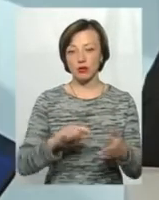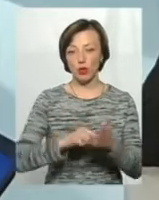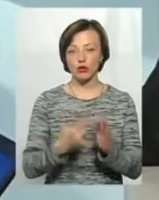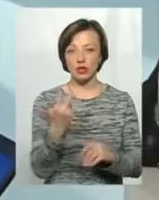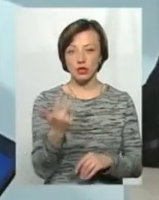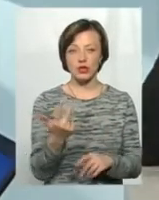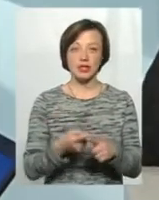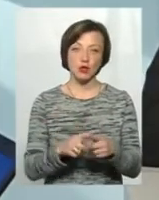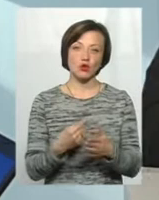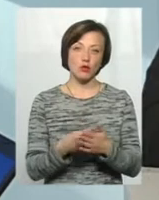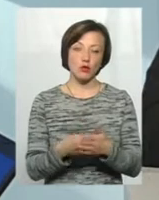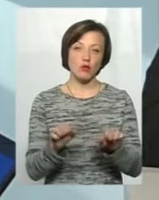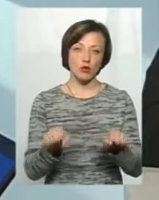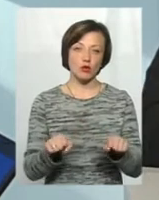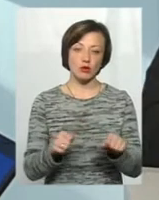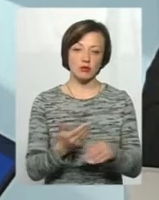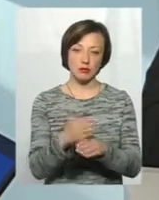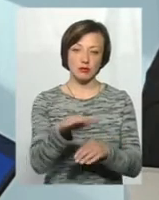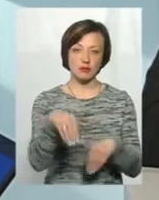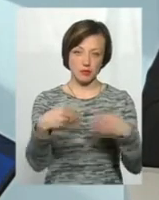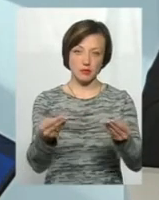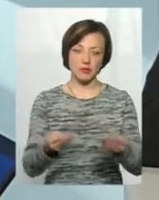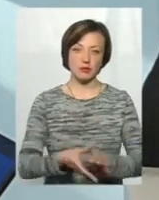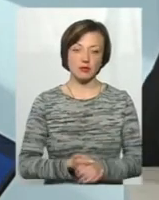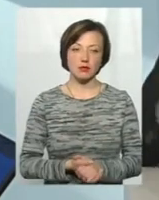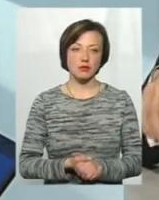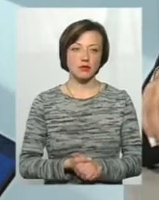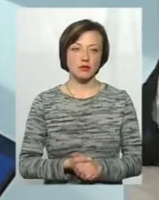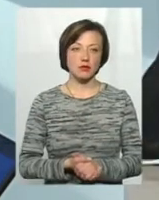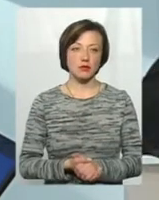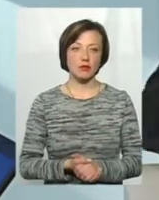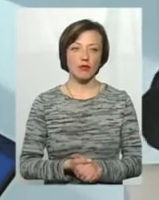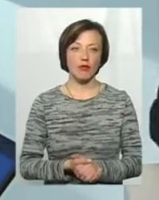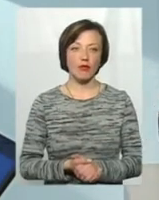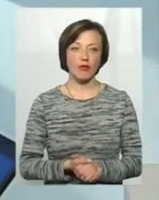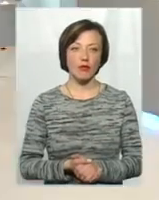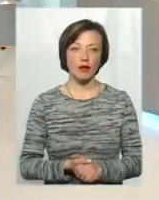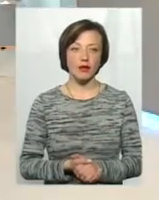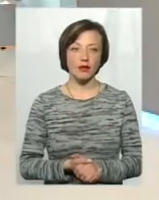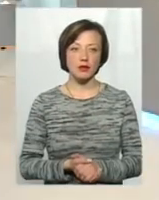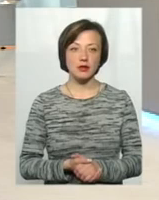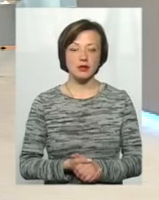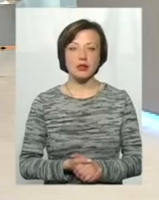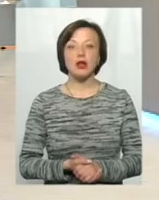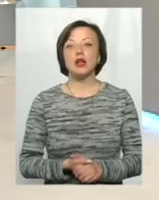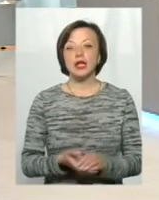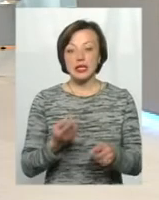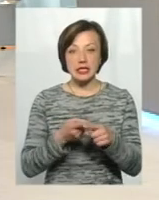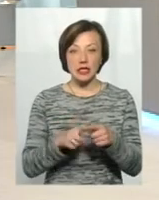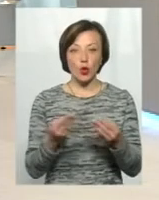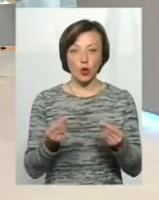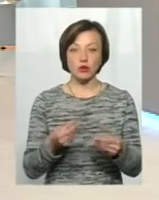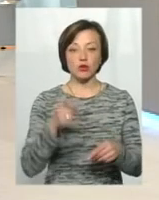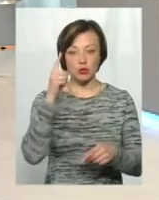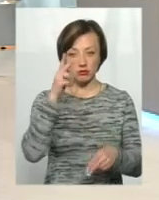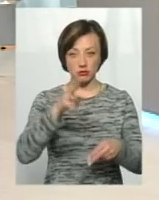три. Оце та сума, яку ми можемо прокредитувати. Ми розуміємо, що ці кошти теж виберуться, причому вони будуть вибиратися,